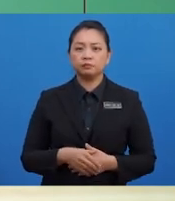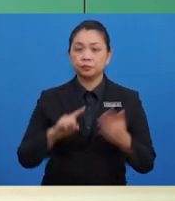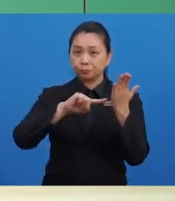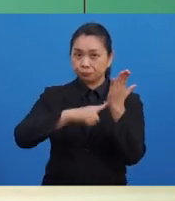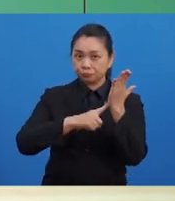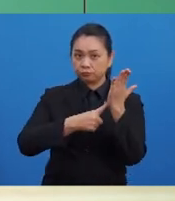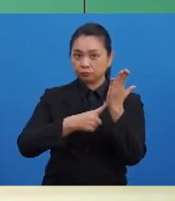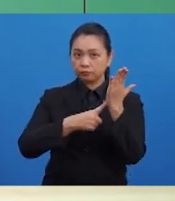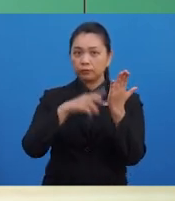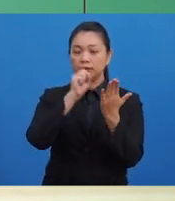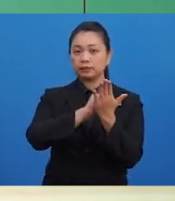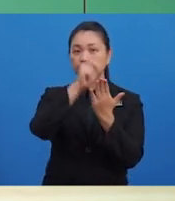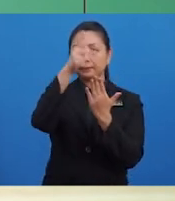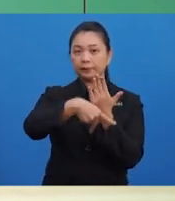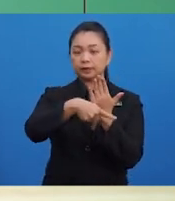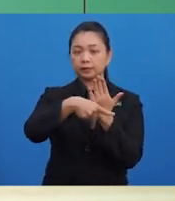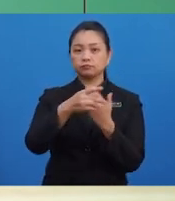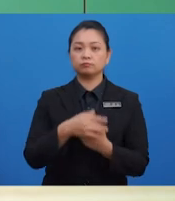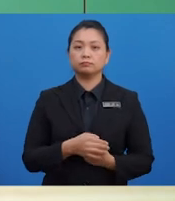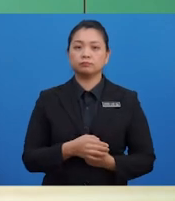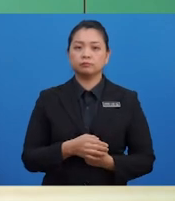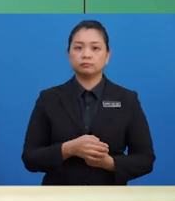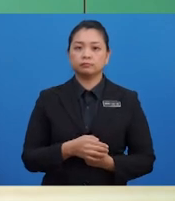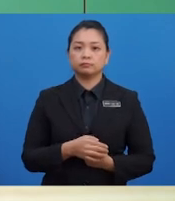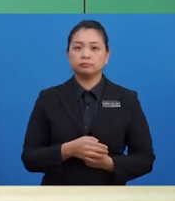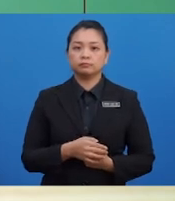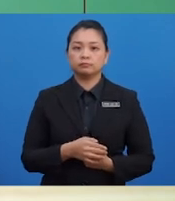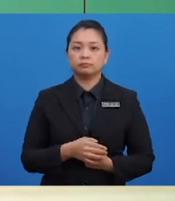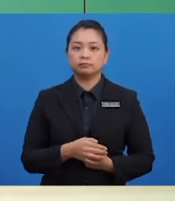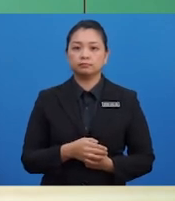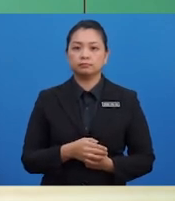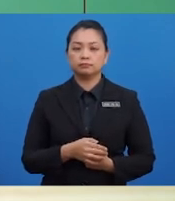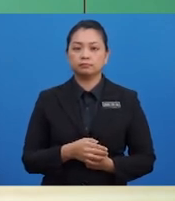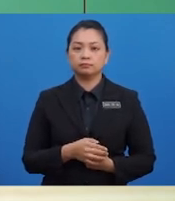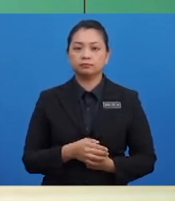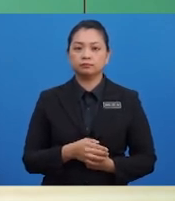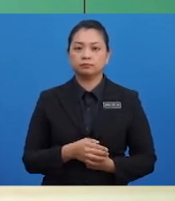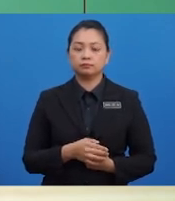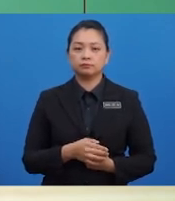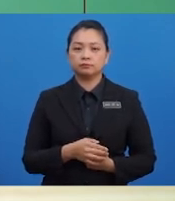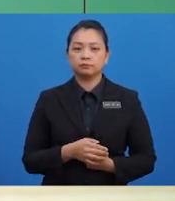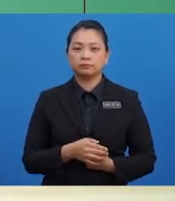September 2019 ialah bulan 1 September